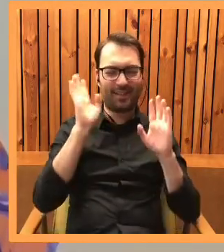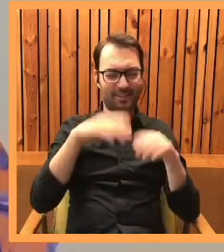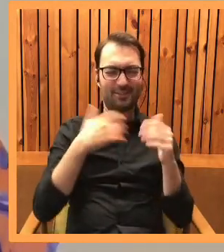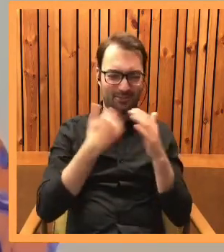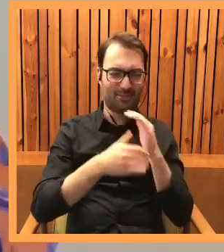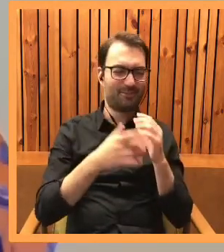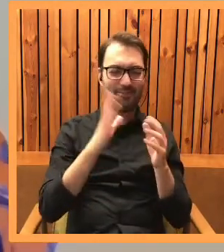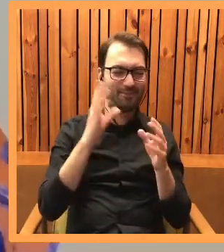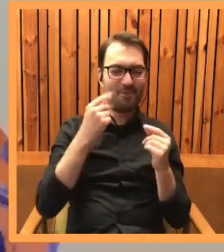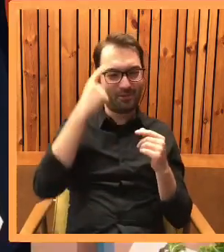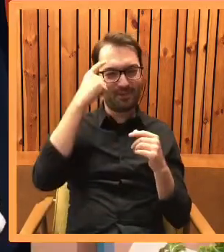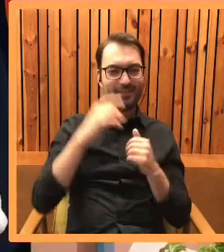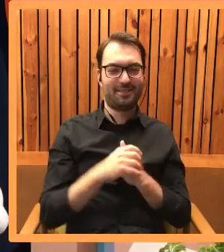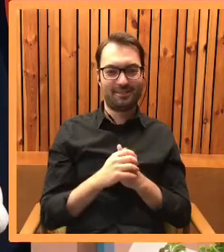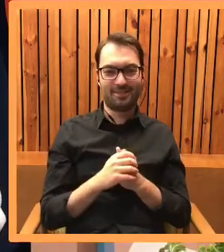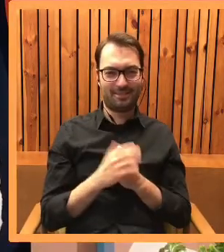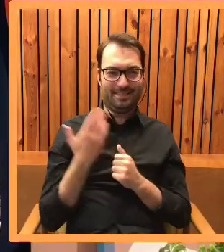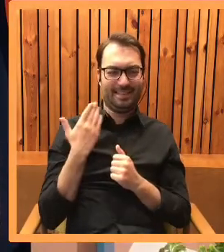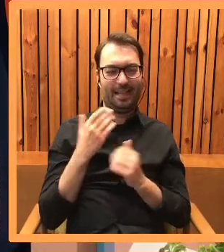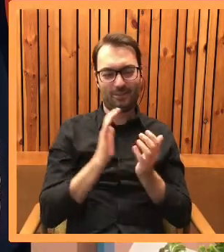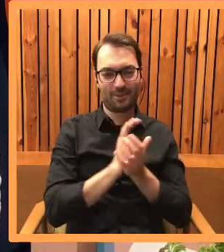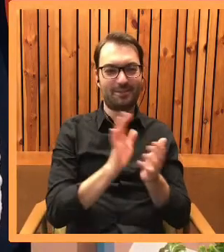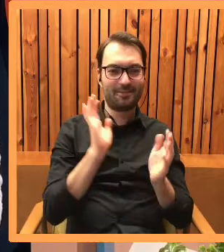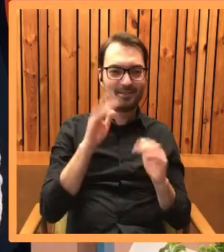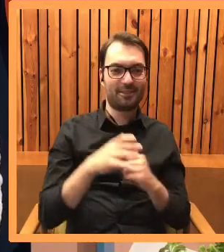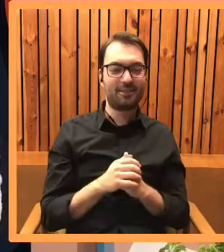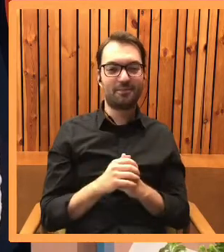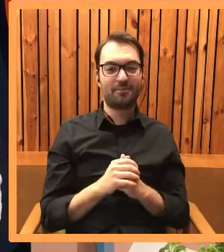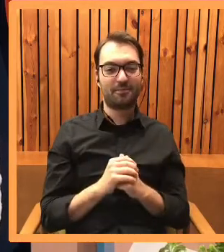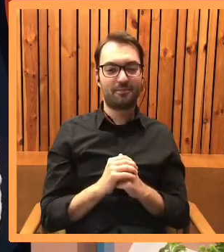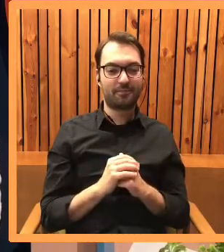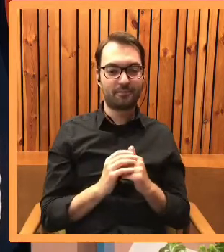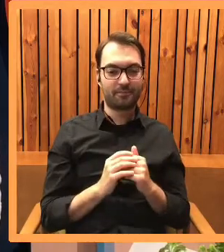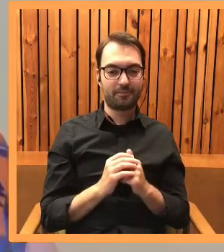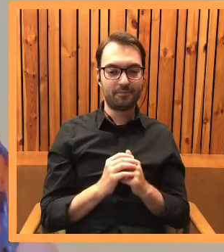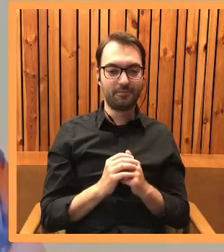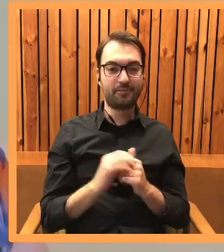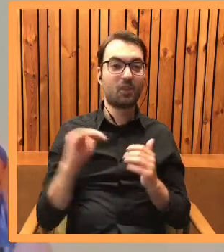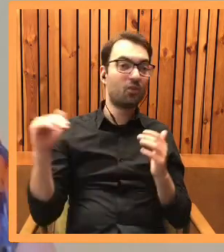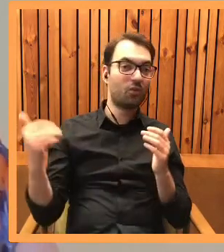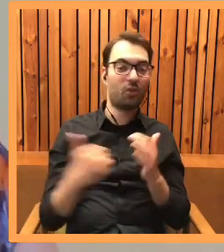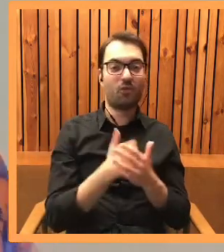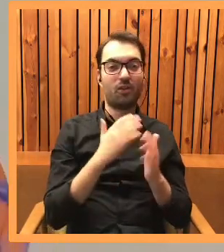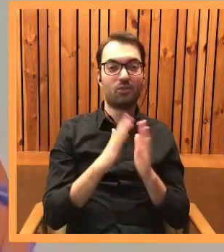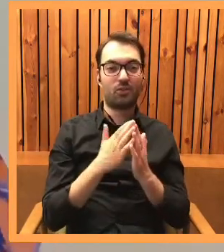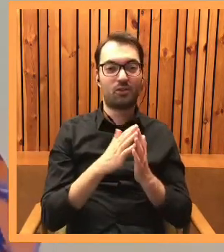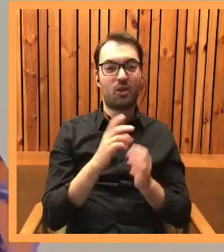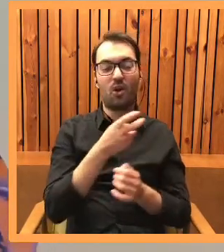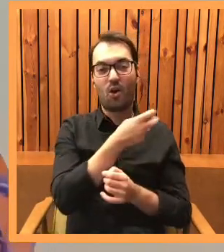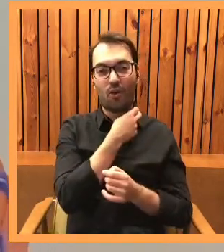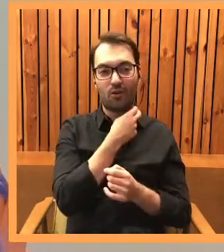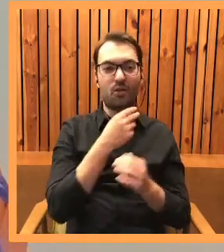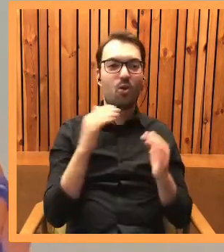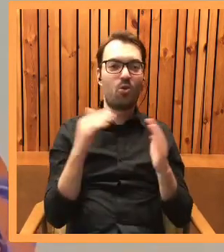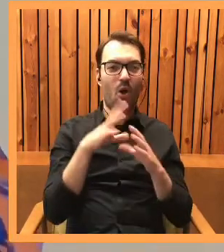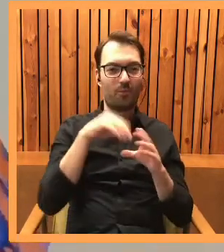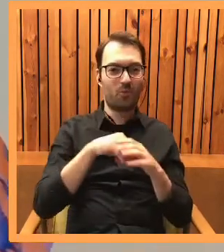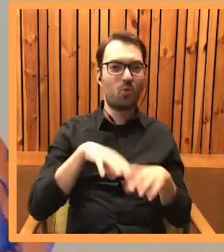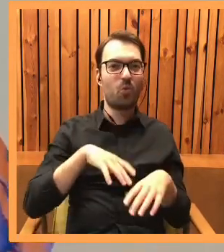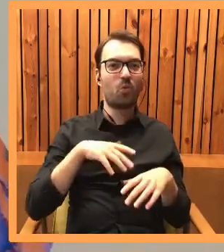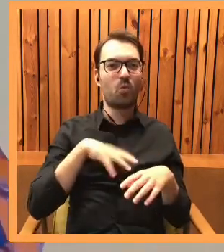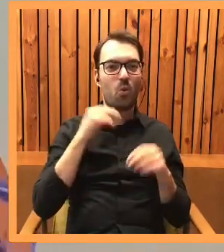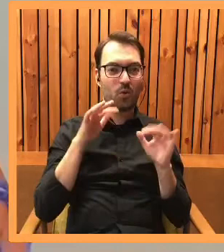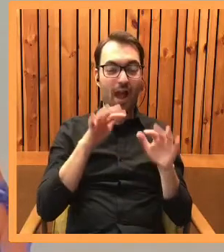tak dawno. No, pstryk. Przed chwilą. Tak. No i ta nowa powieść grozy by była o nawiedzonym domu, ale